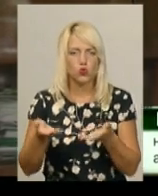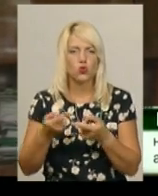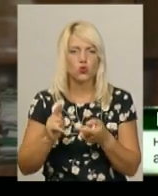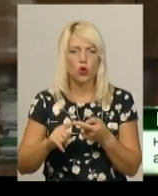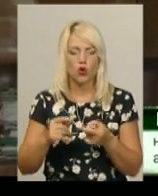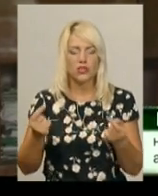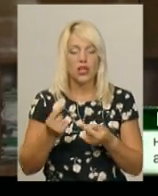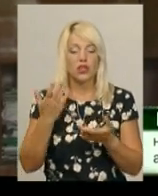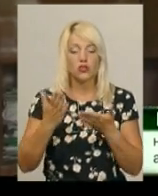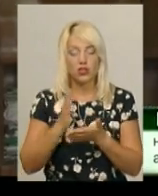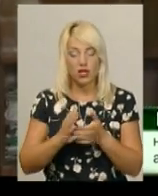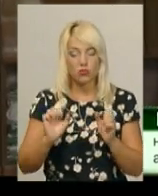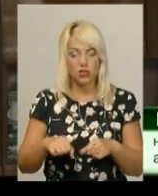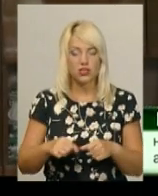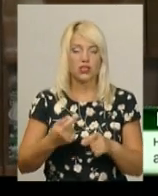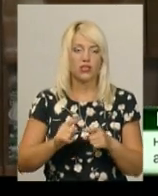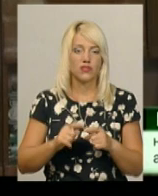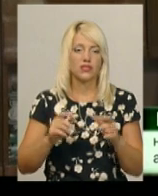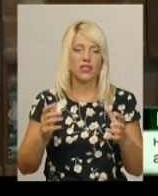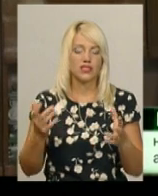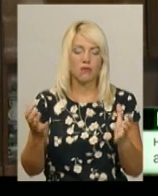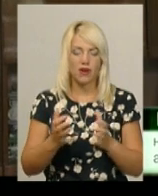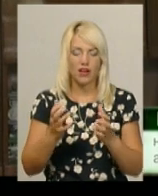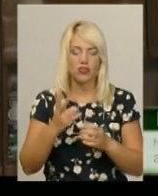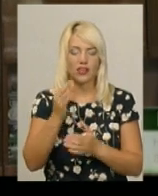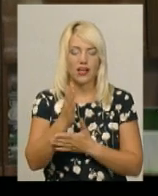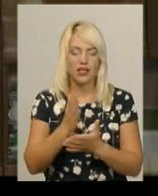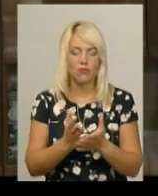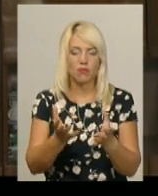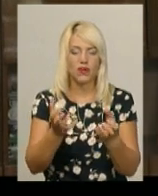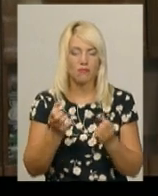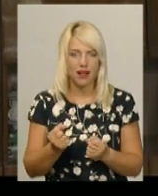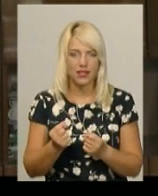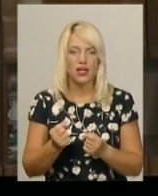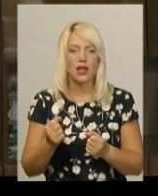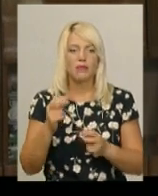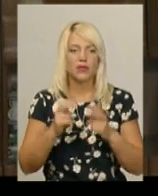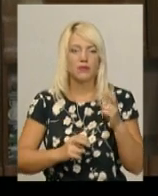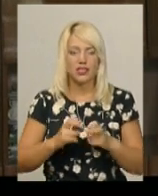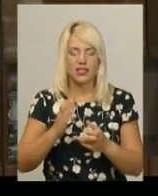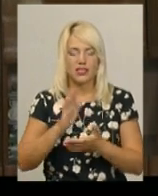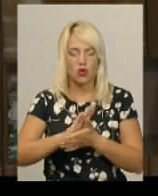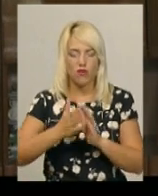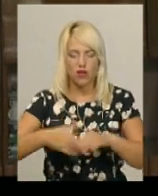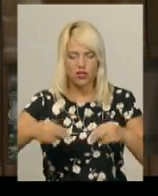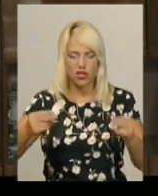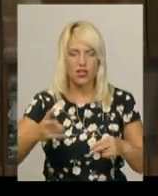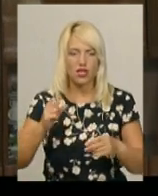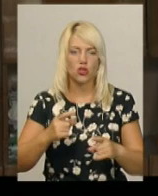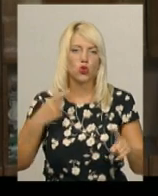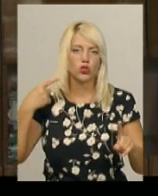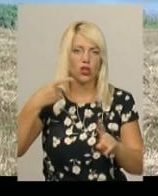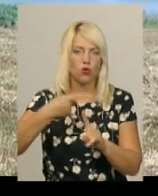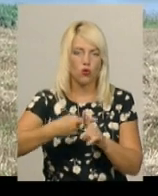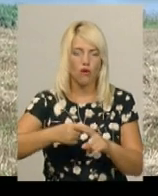одразу зберегати на хлібоприймальних підприємствах, заключаються договори на додаткову просушку і